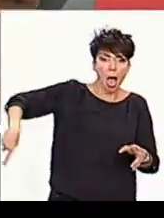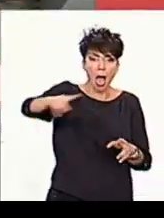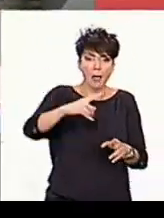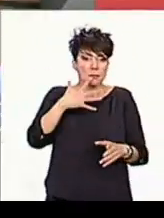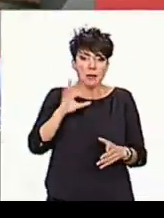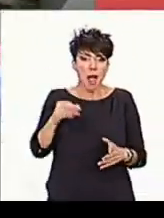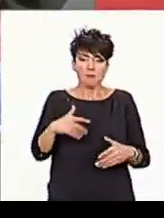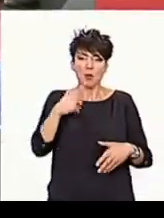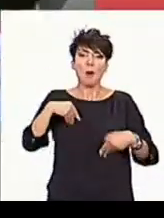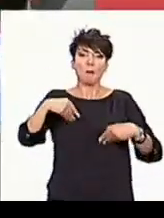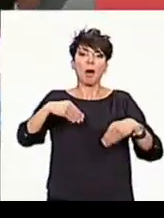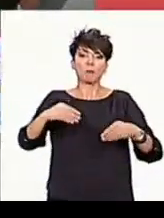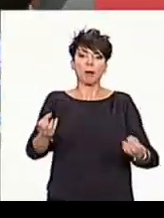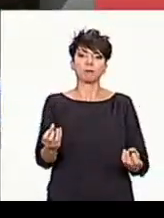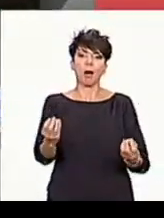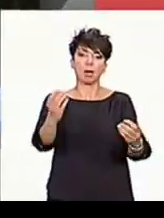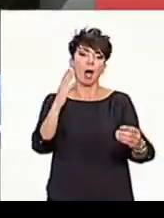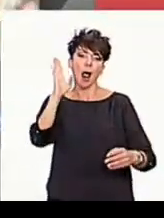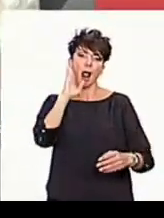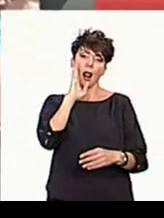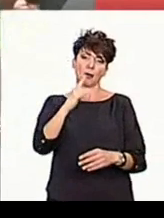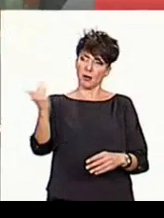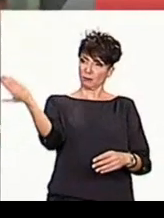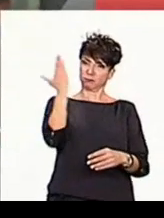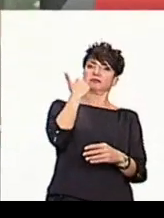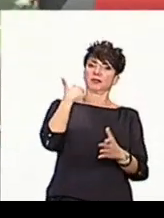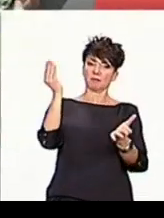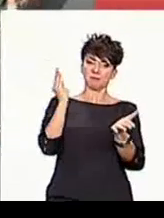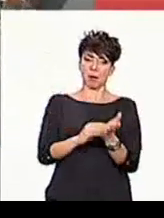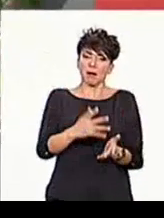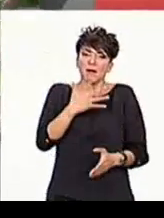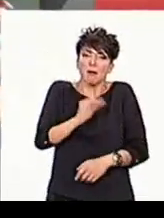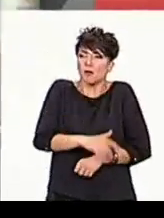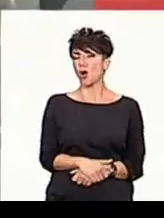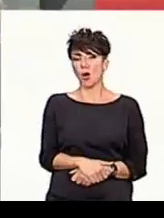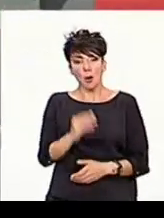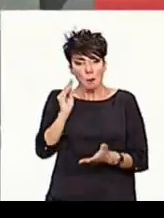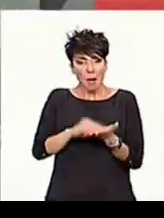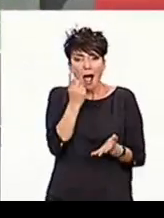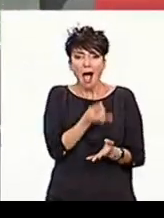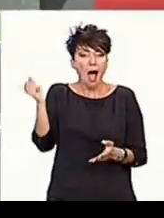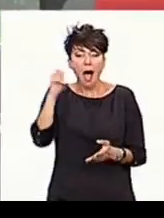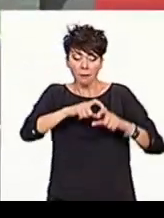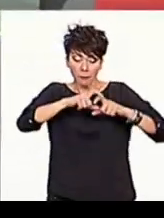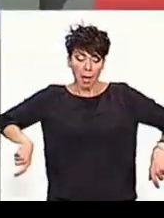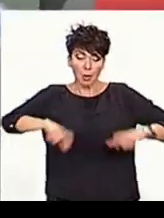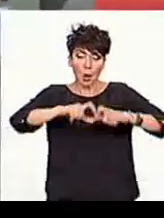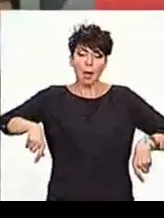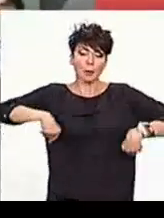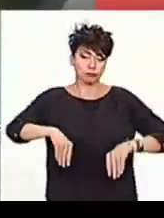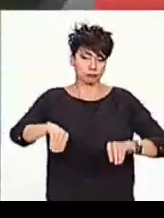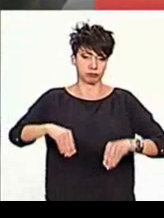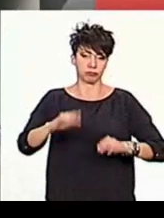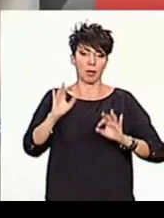Παραγωγοί των λαϊκών αγορών πάντως αντέδρασαν έντονα στο επιβληθέν μέτρο αναστολής λειτουργίας των αγορών δηλώνοντας ότι αύριο θα στήσουν τους πάγκους τους